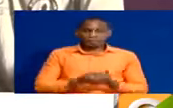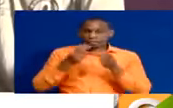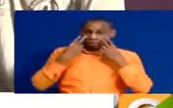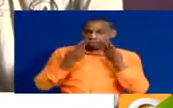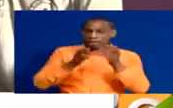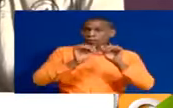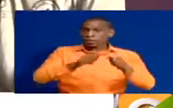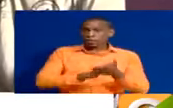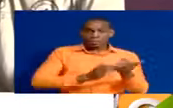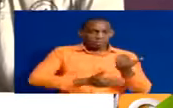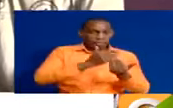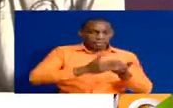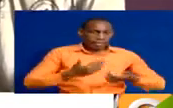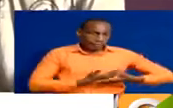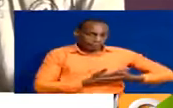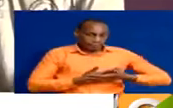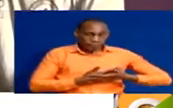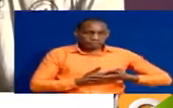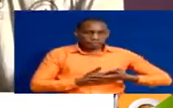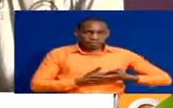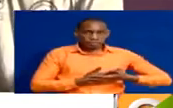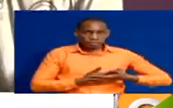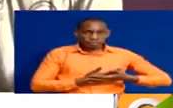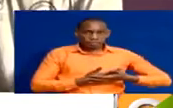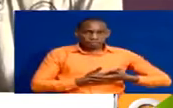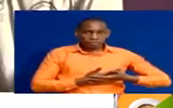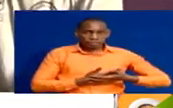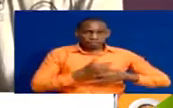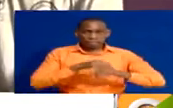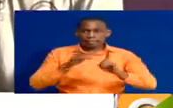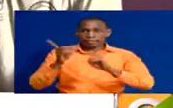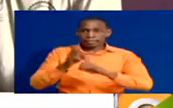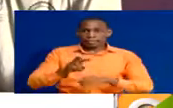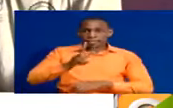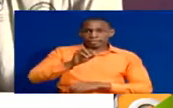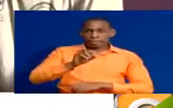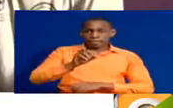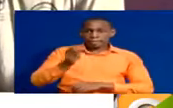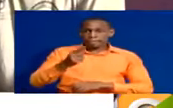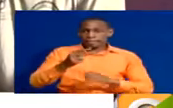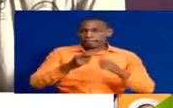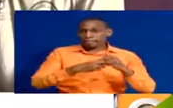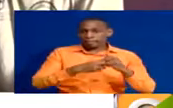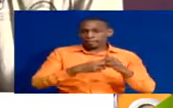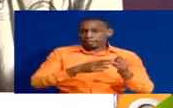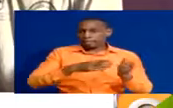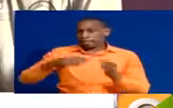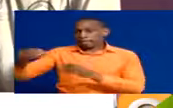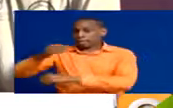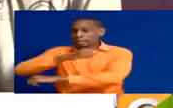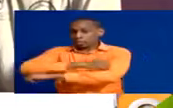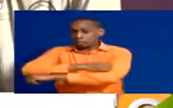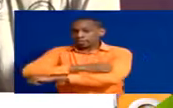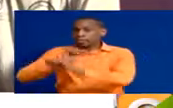tuone vile tunawesa kuchunga uyo mtoto, kufika iyo tare sirina shita mwishu wa sababu, haende